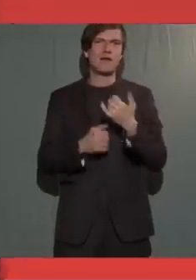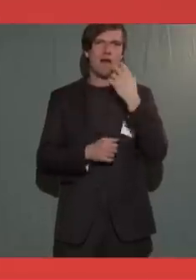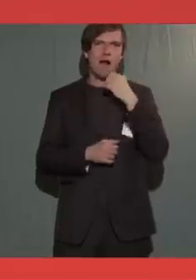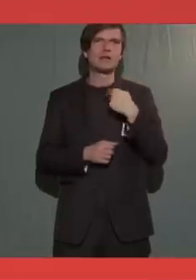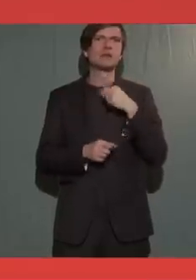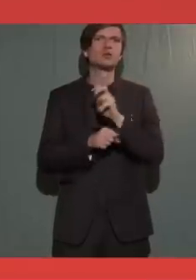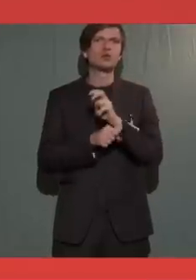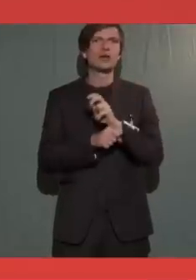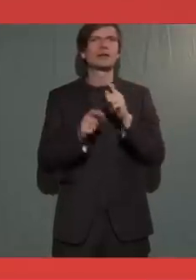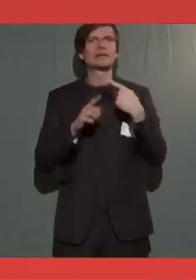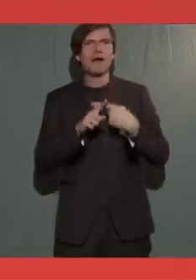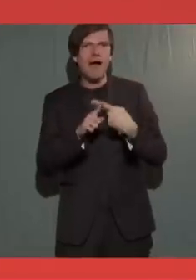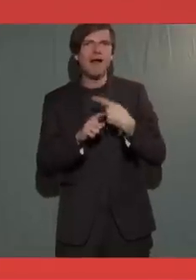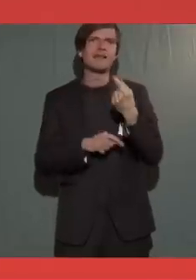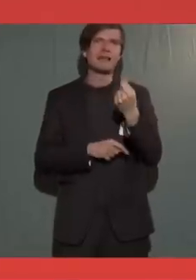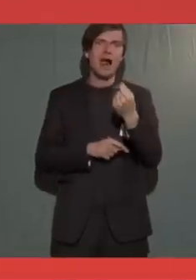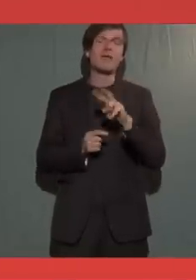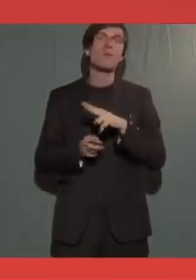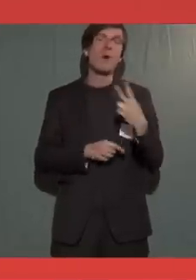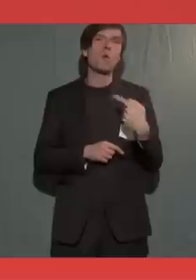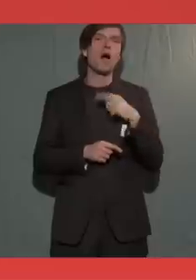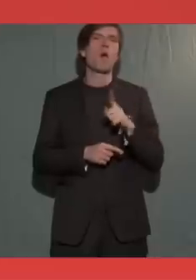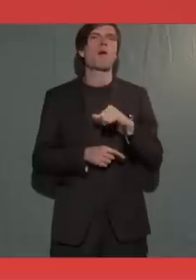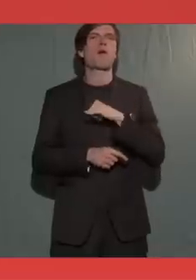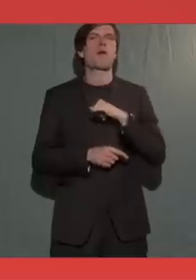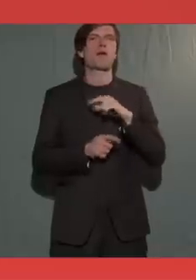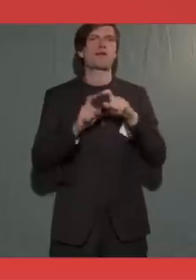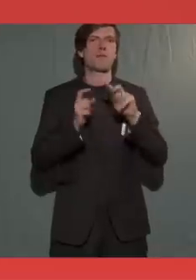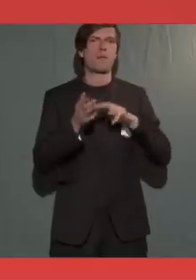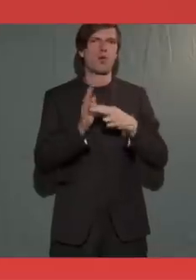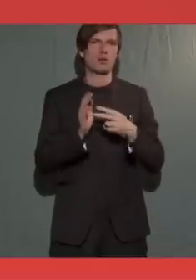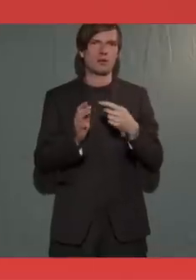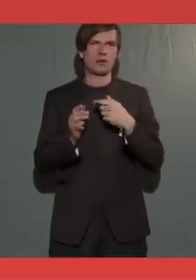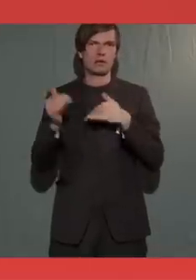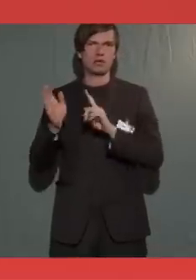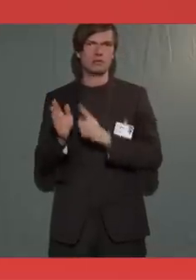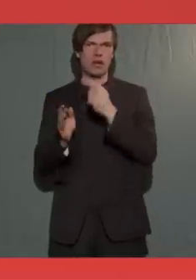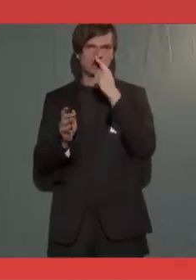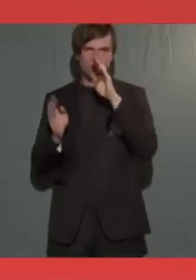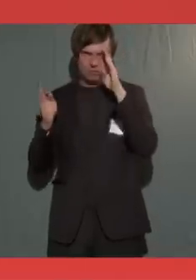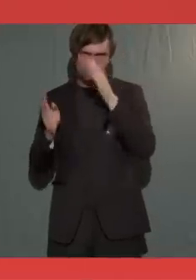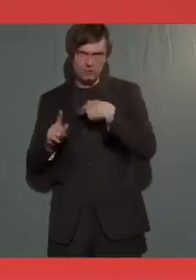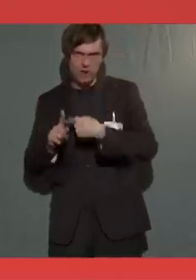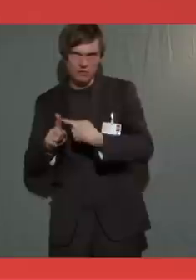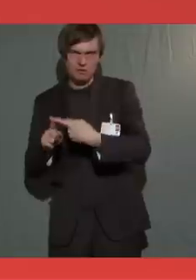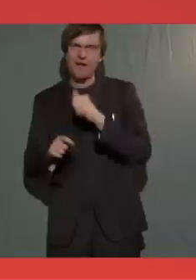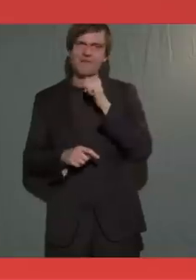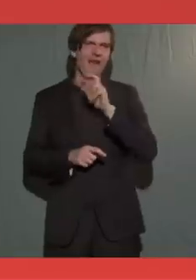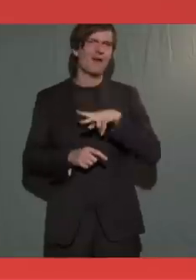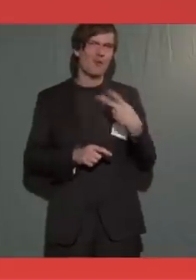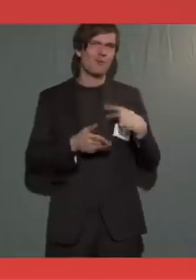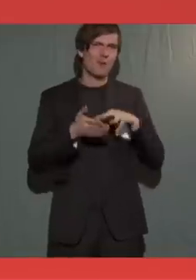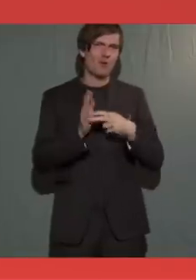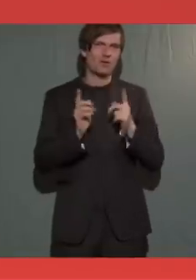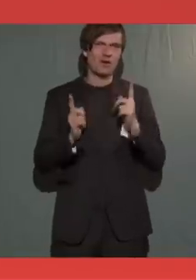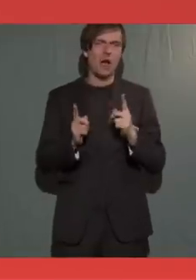aber ich bin natürlich darüber hinaus auch an Politik interessiert. Schatzmeisterinnen sind nicht nur die Zahlenmenschen. In den Jahren,